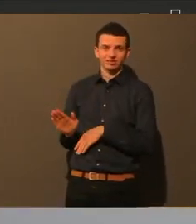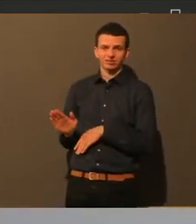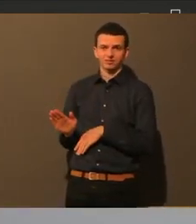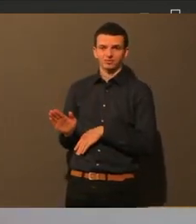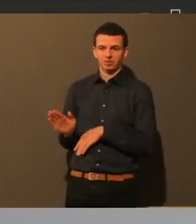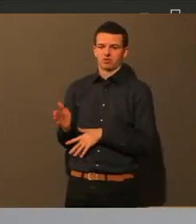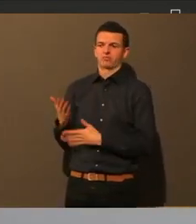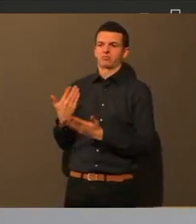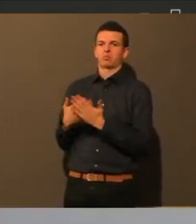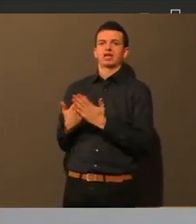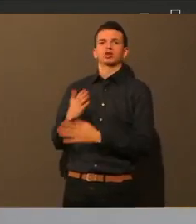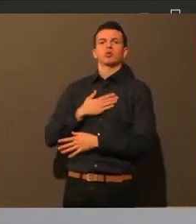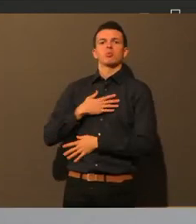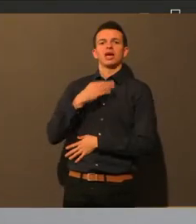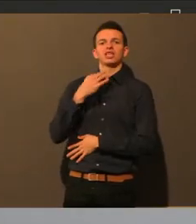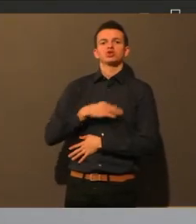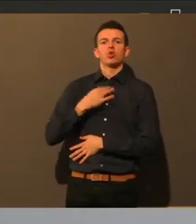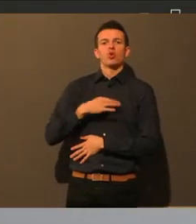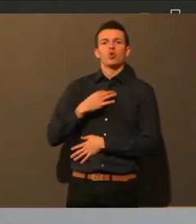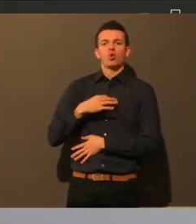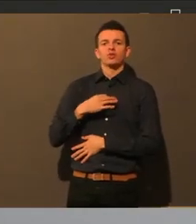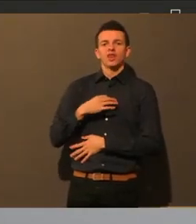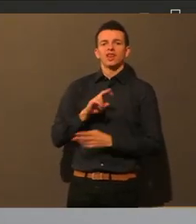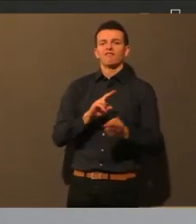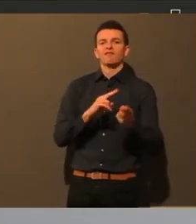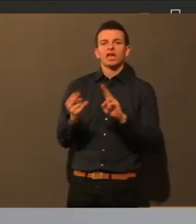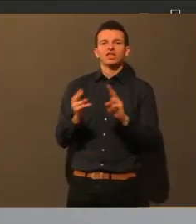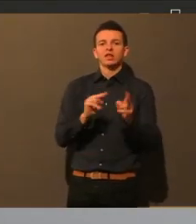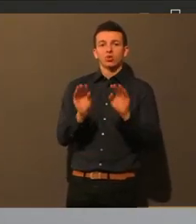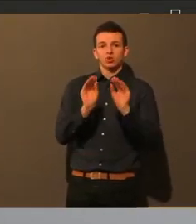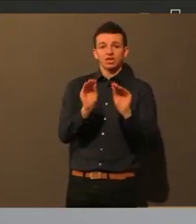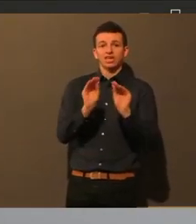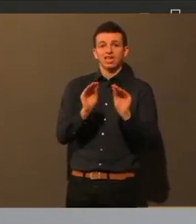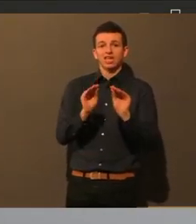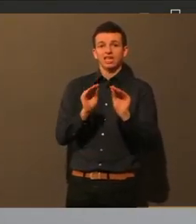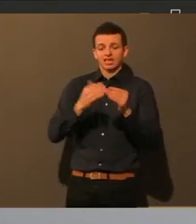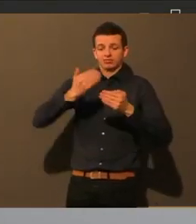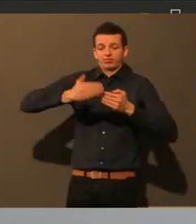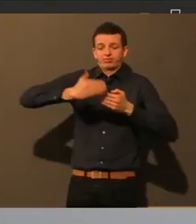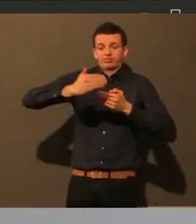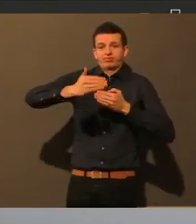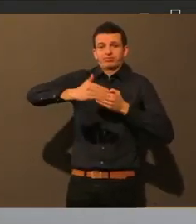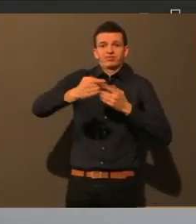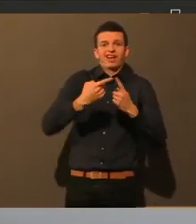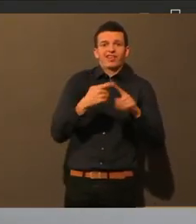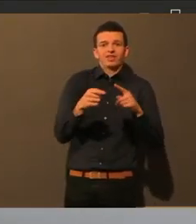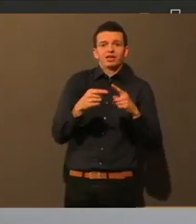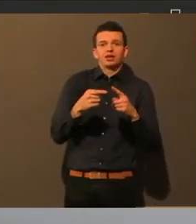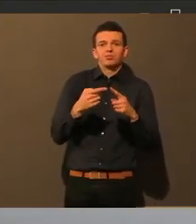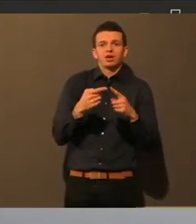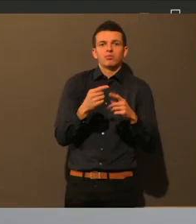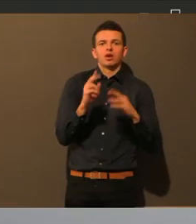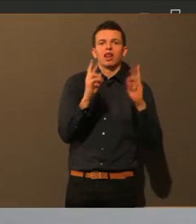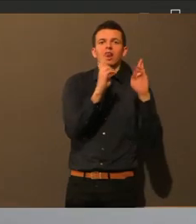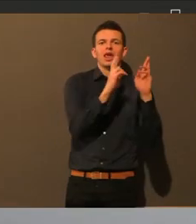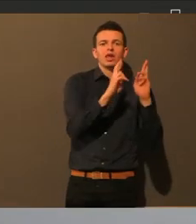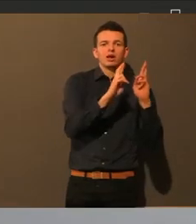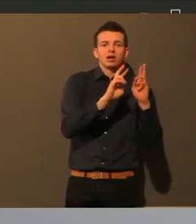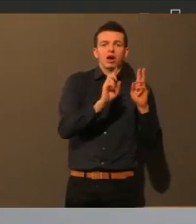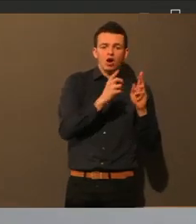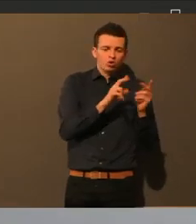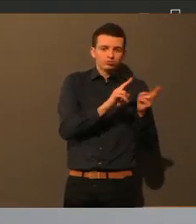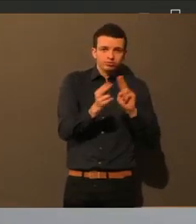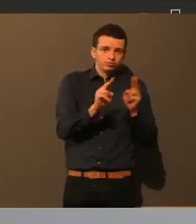Wechselunterricht ist, dann hat er auch jede Stunde einen anderen Lehrer. Aber es gibt auch Schulen, die machen zum Beispiel, dass man, wenn man im Wechselunterricht ist,